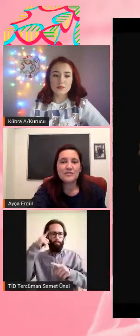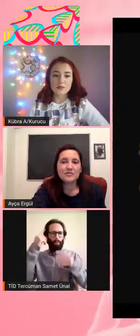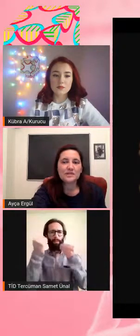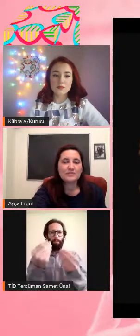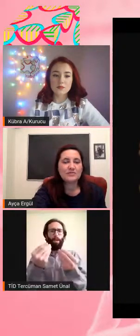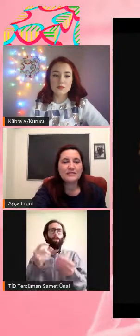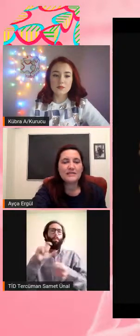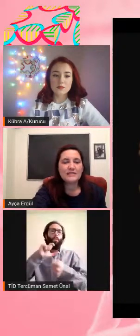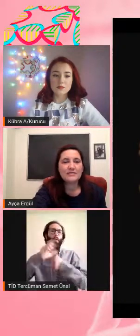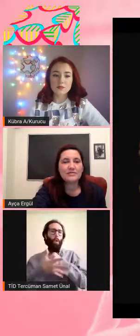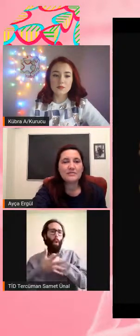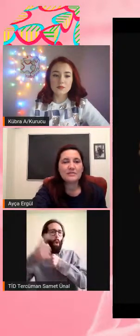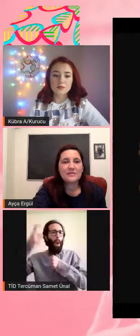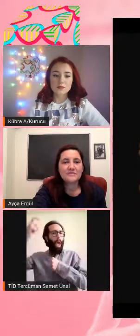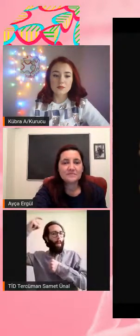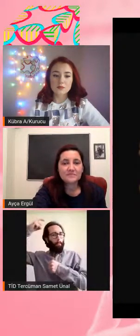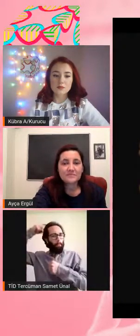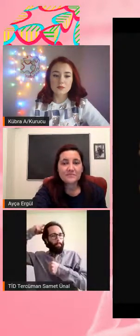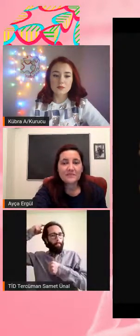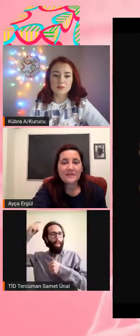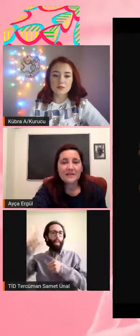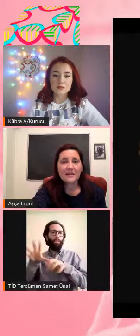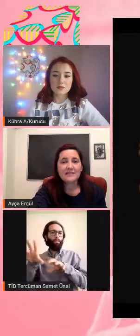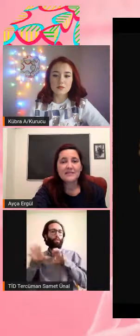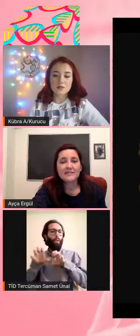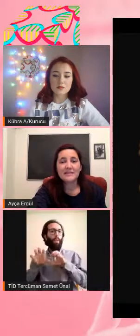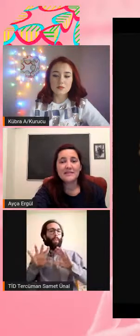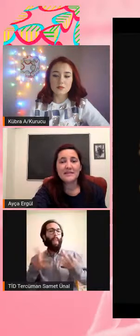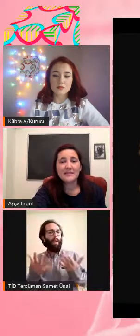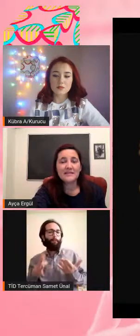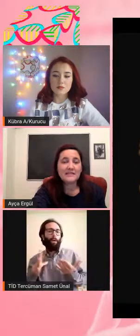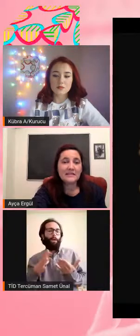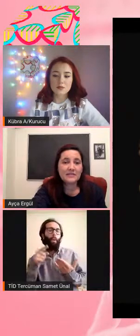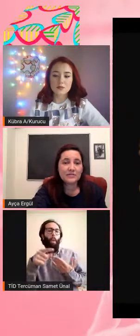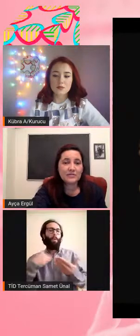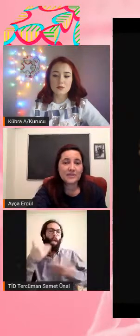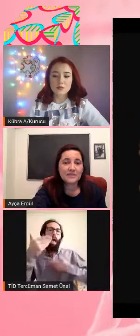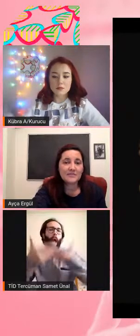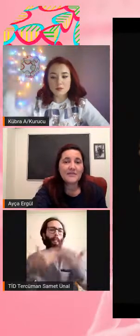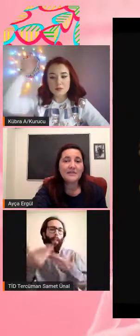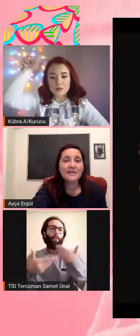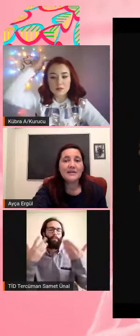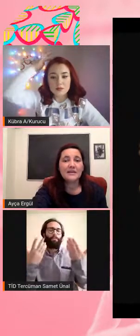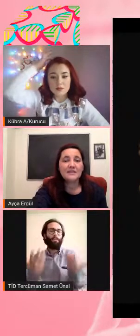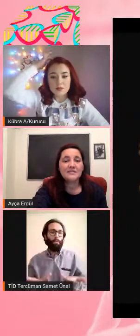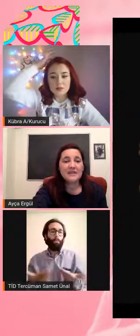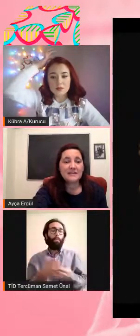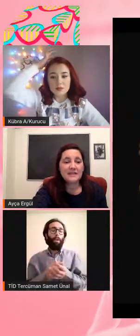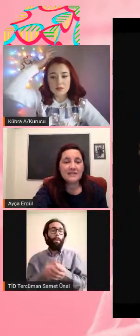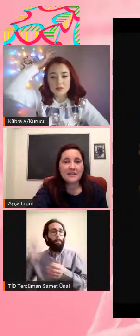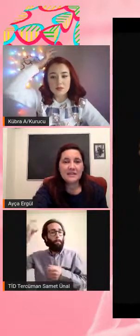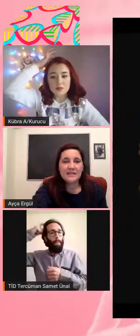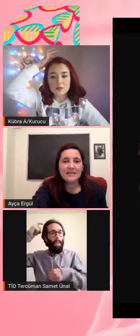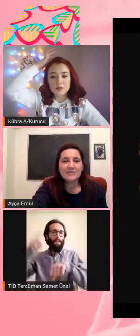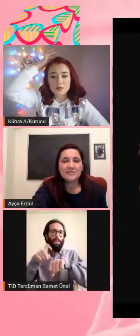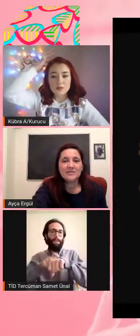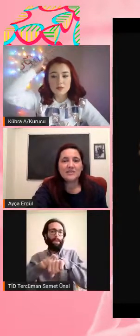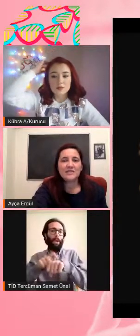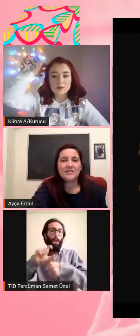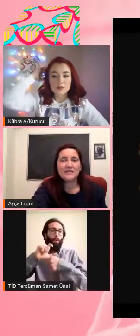bunu çalışmıyoruz ama çok ilgileniyoruz tabii. Yani beyindeki etkileri ne olacak gibi. Şimdiye kadar